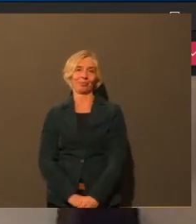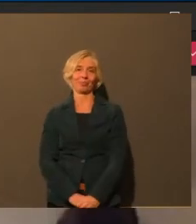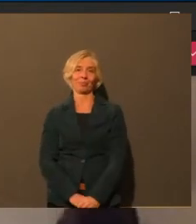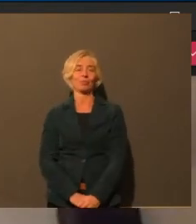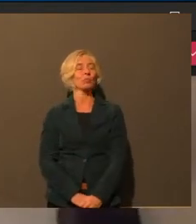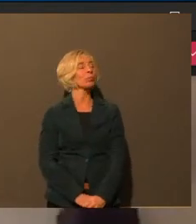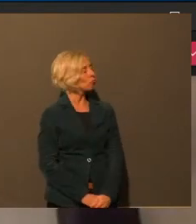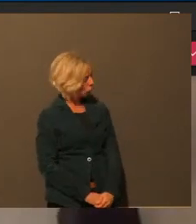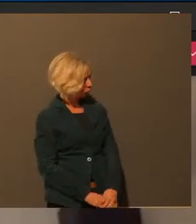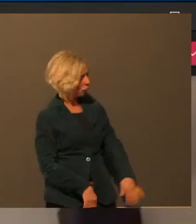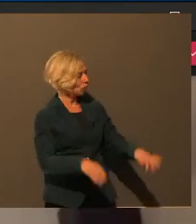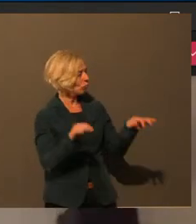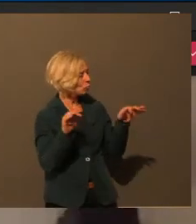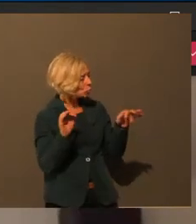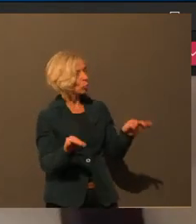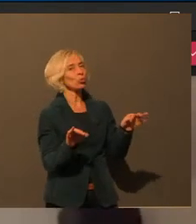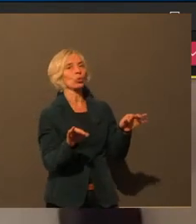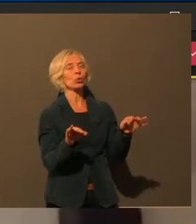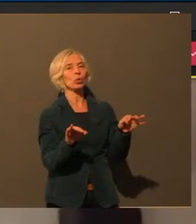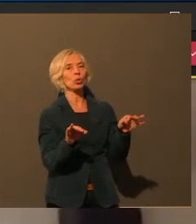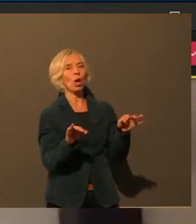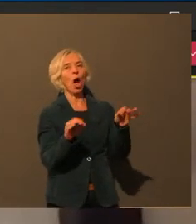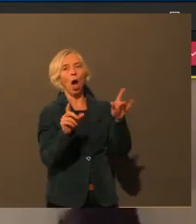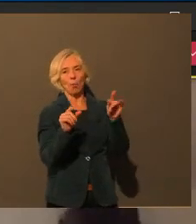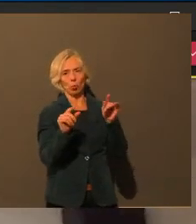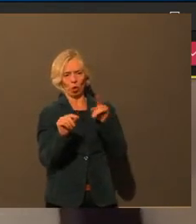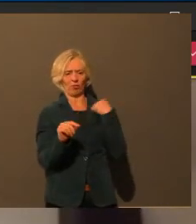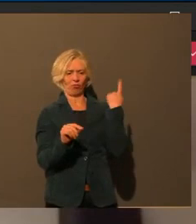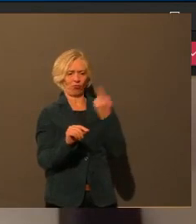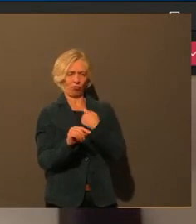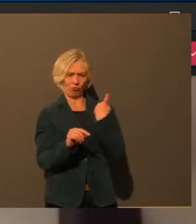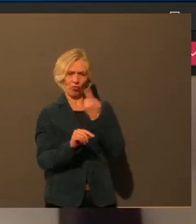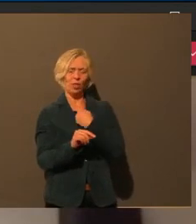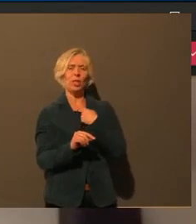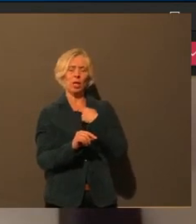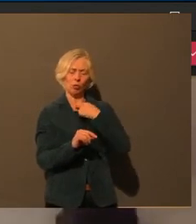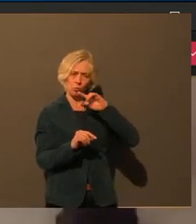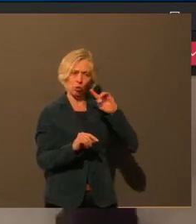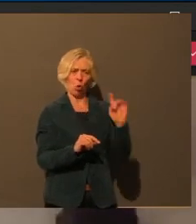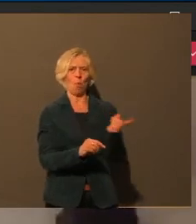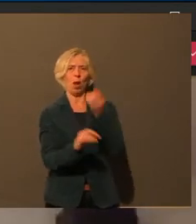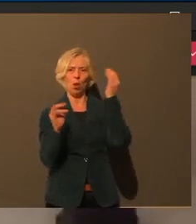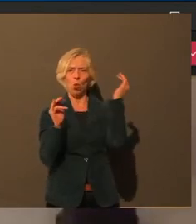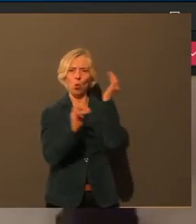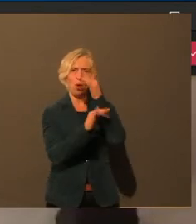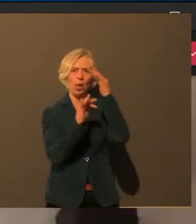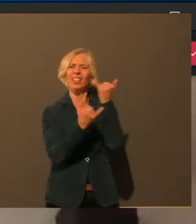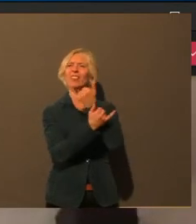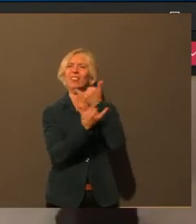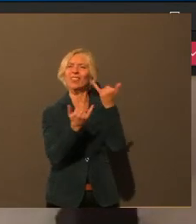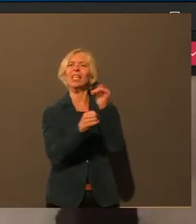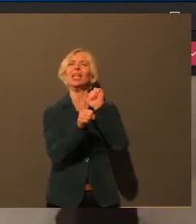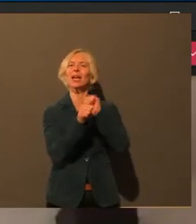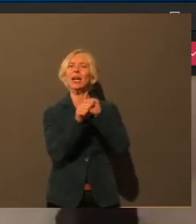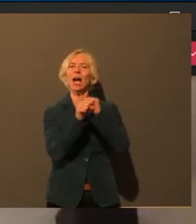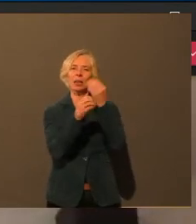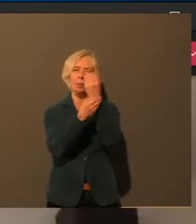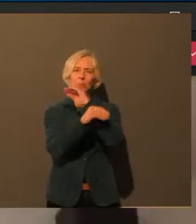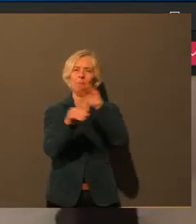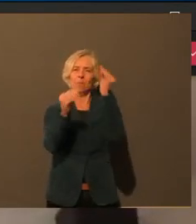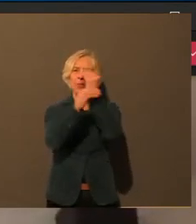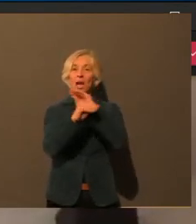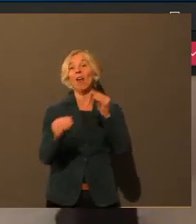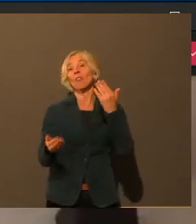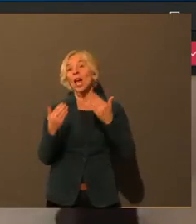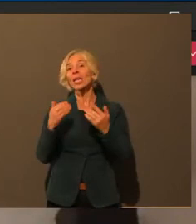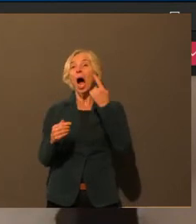Okay, dann überlegen wir einfach auch noch mal, wie wir das noch mal besser kommunizieren können, dass wir vielleicht auch noch mal mit der AZ beispielsweise sprechen,